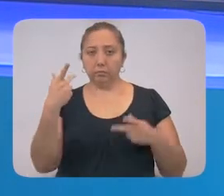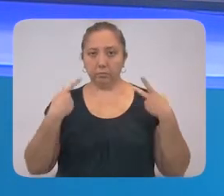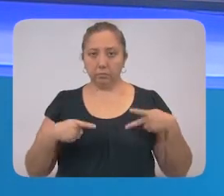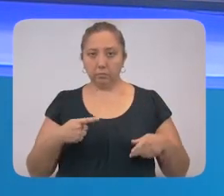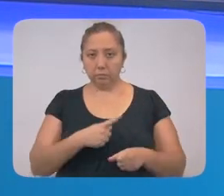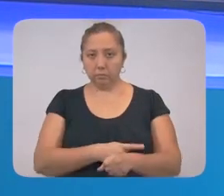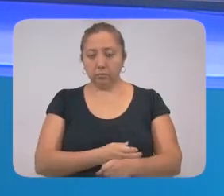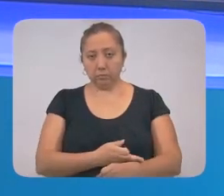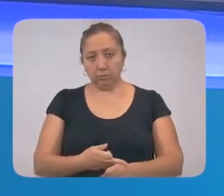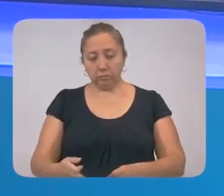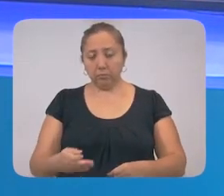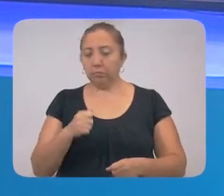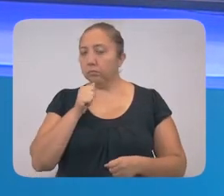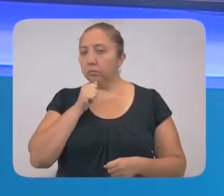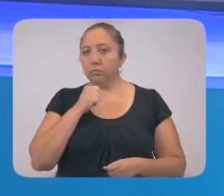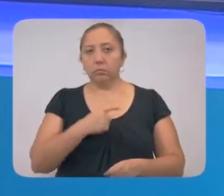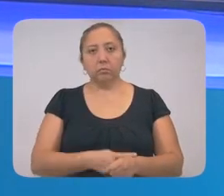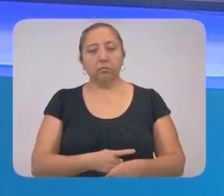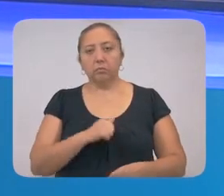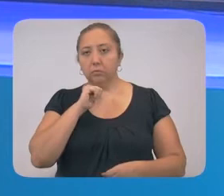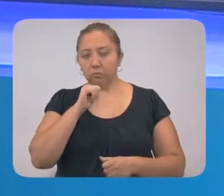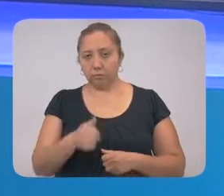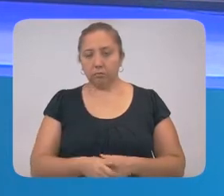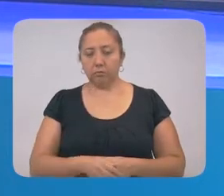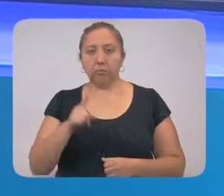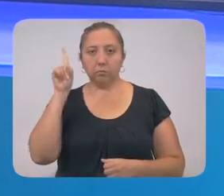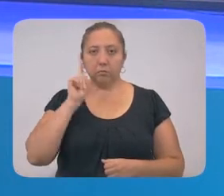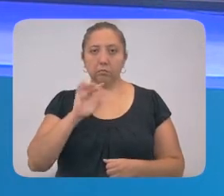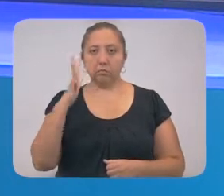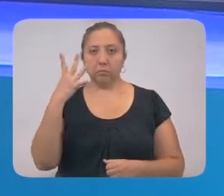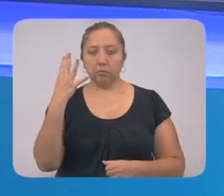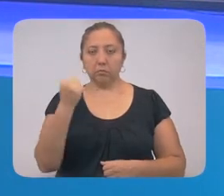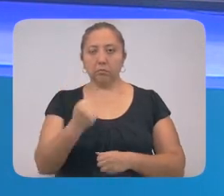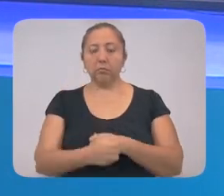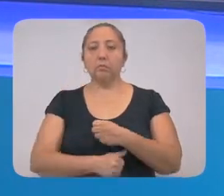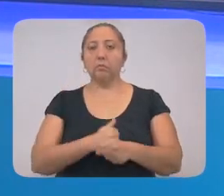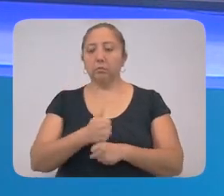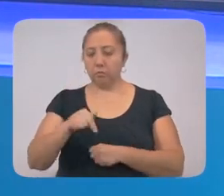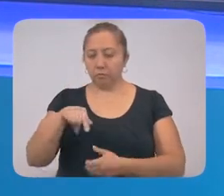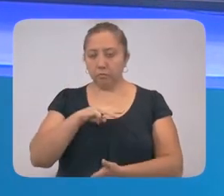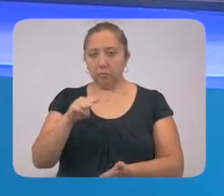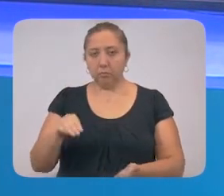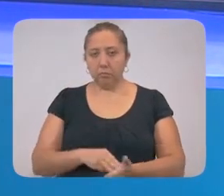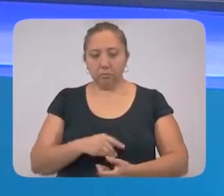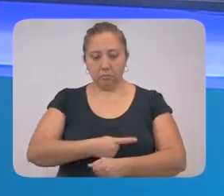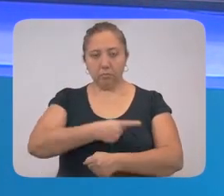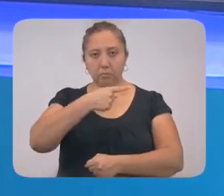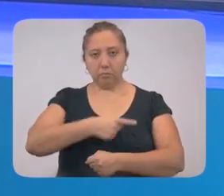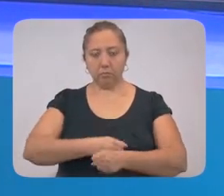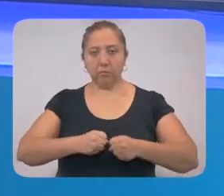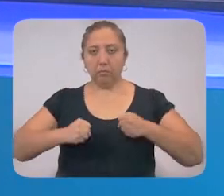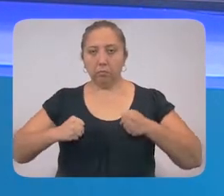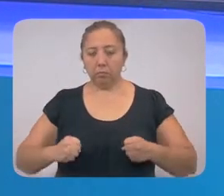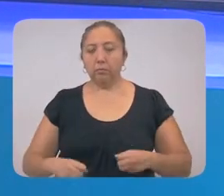huntul ship, 75 javo, ti, ho ukahal, yant talamelti, presion, lemasho takpatu, yikinalo,